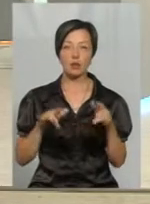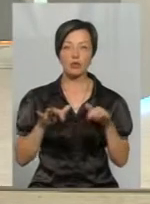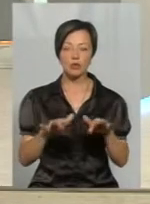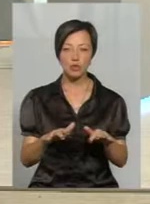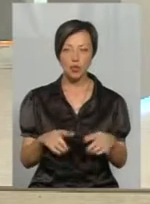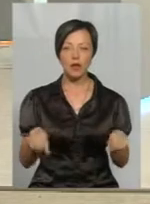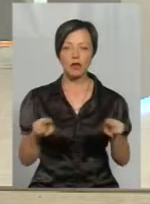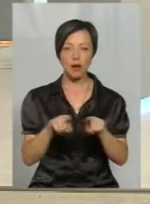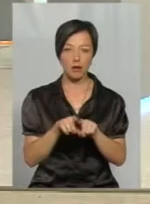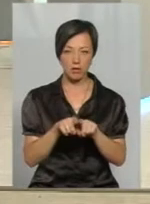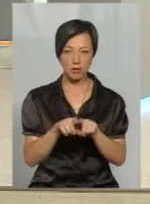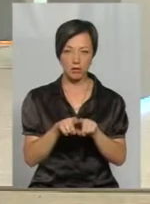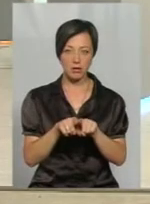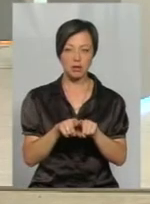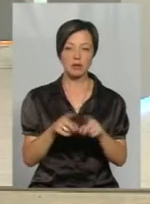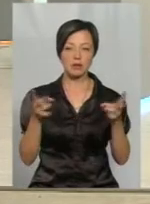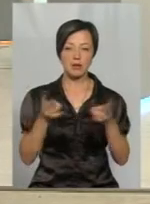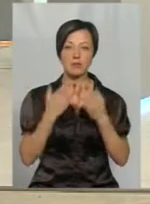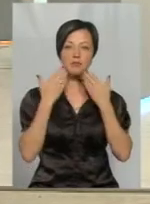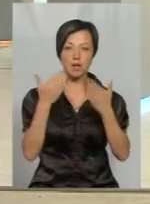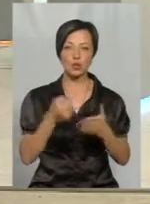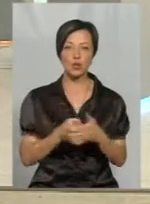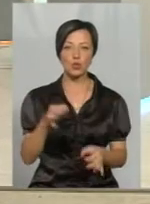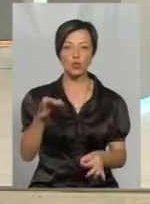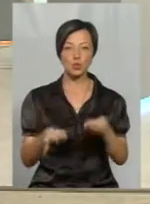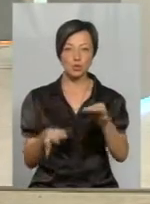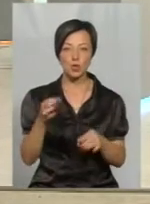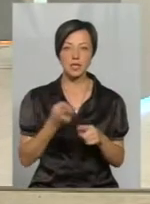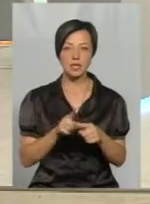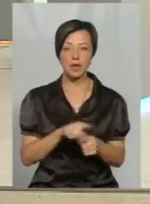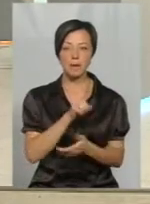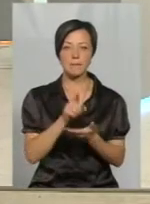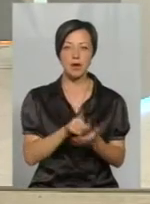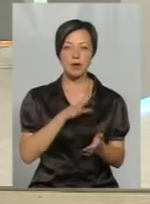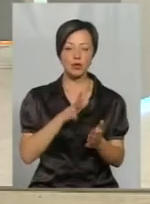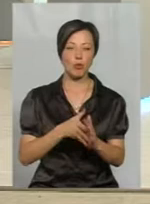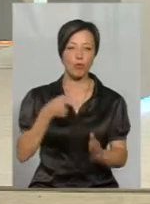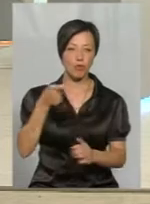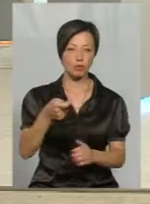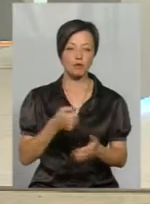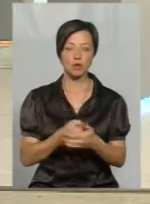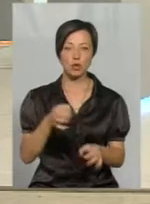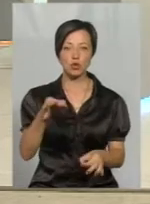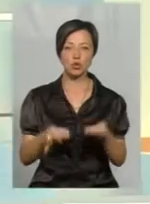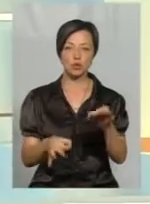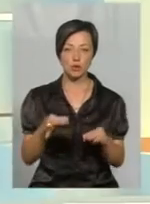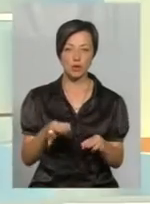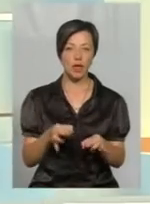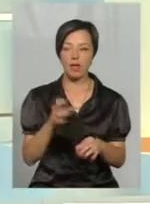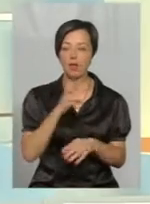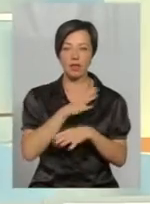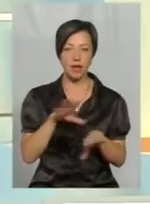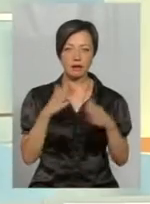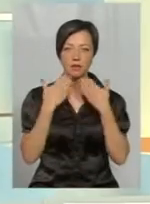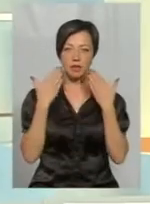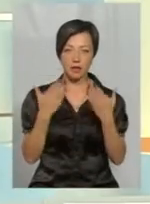звертанням в суд. Тобто це має бути вже позов в суд. Не звертались